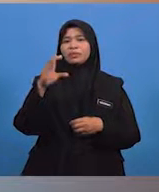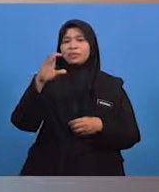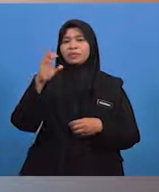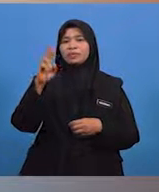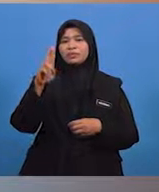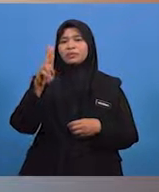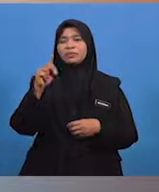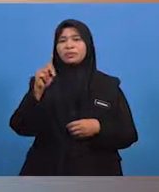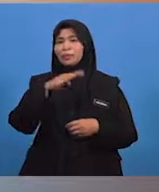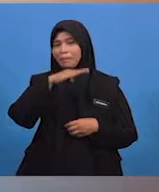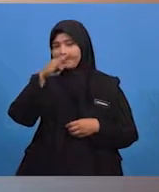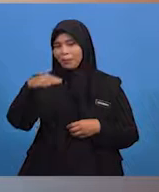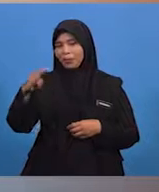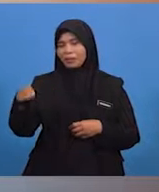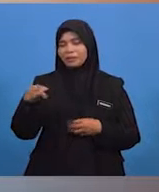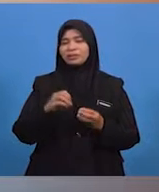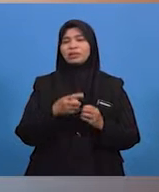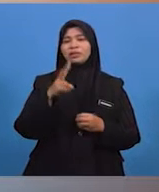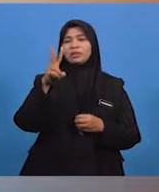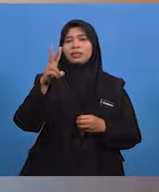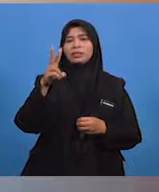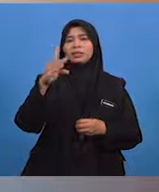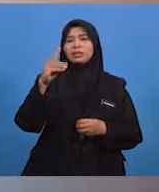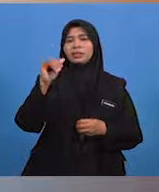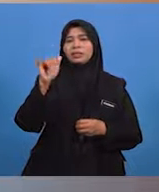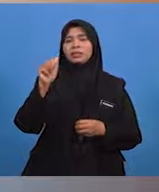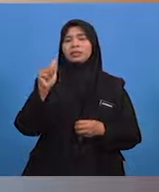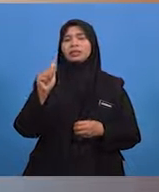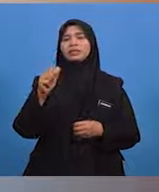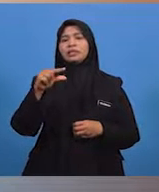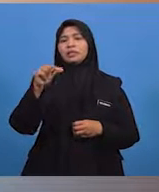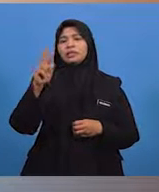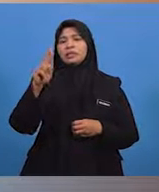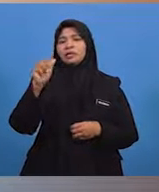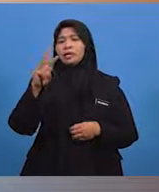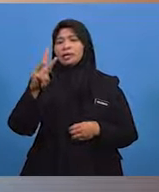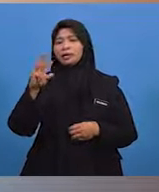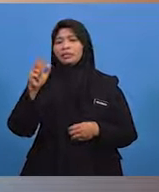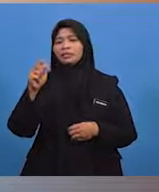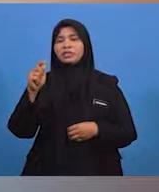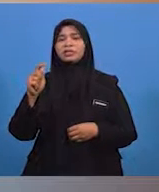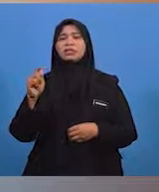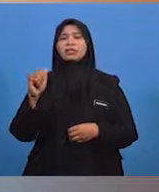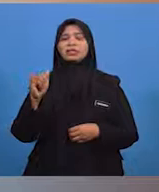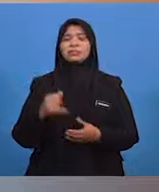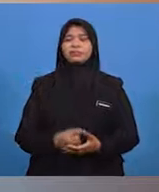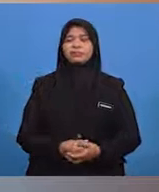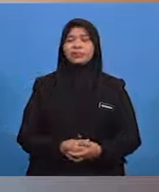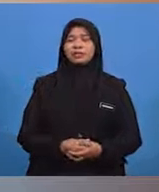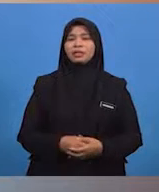dan yang kedua daya tarikan graviti. Cerun bukit dan tarikan graviti